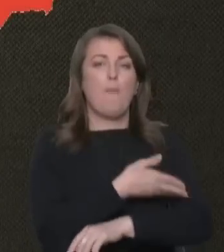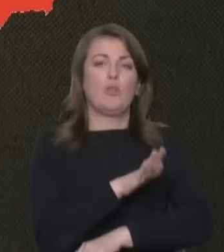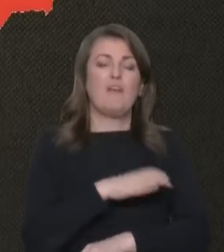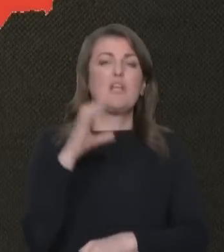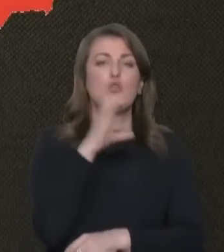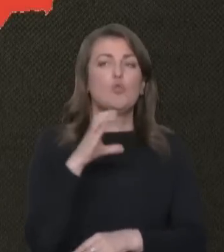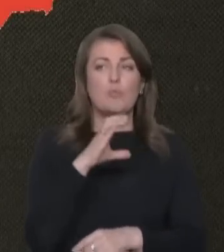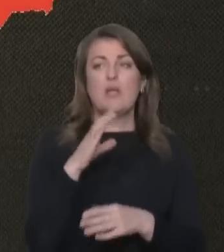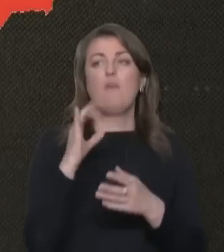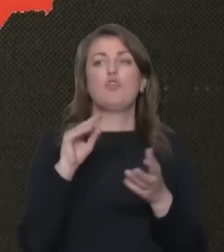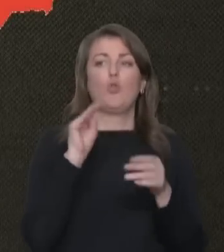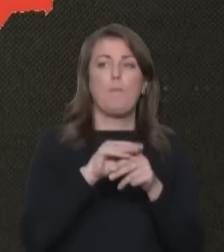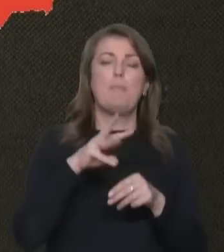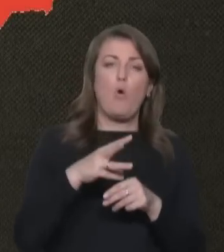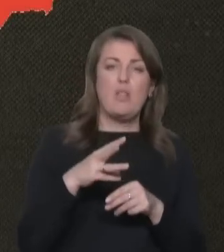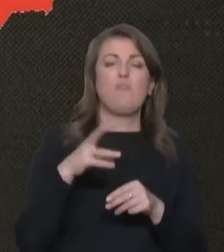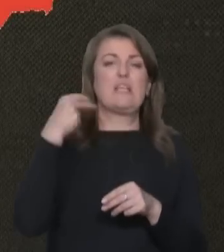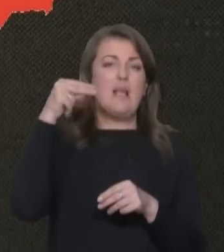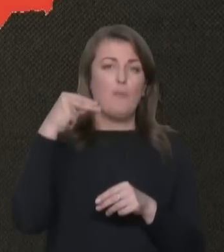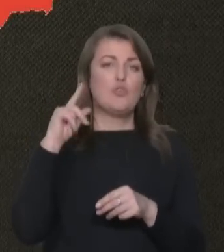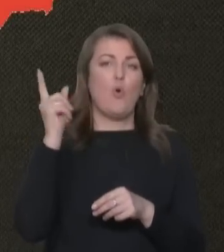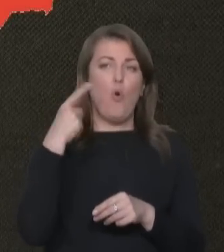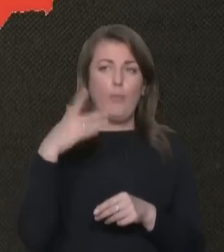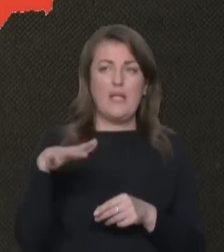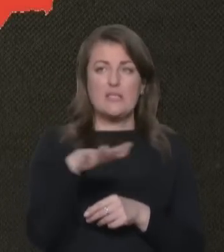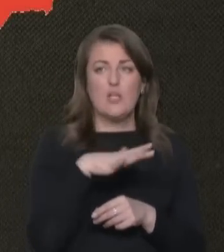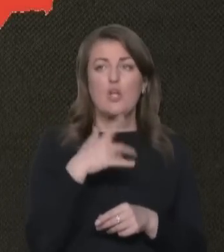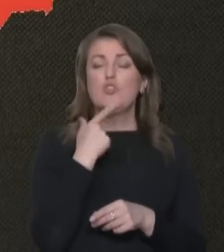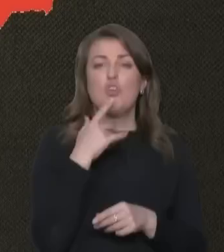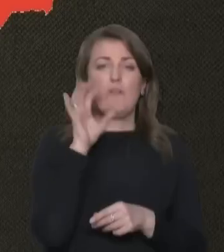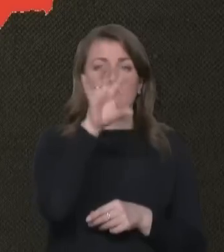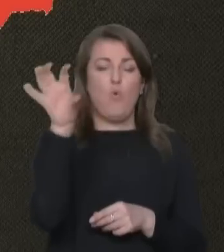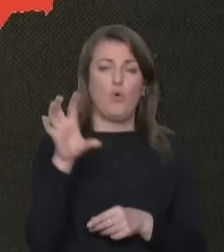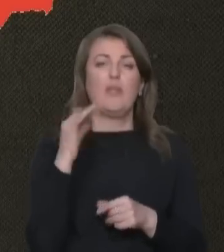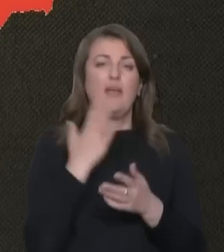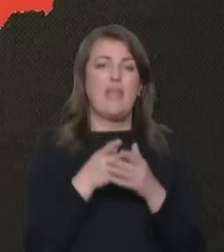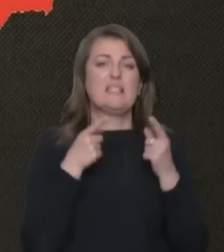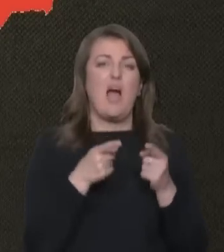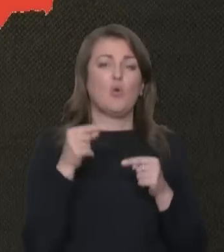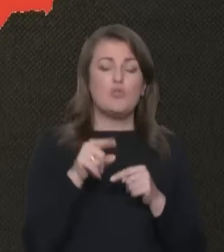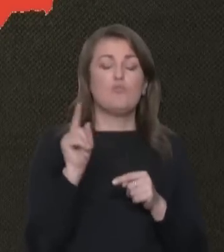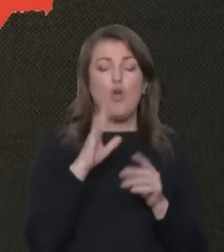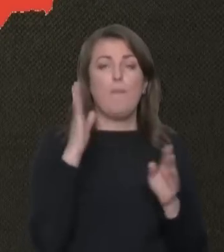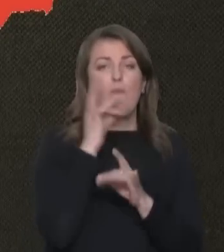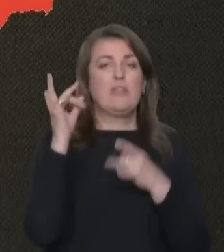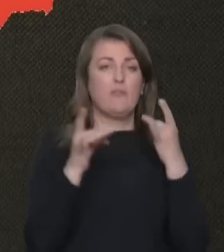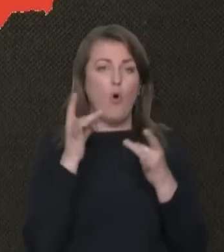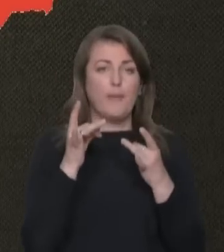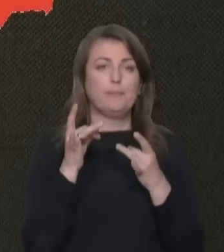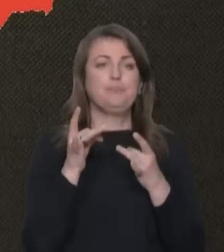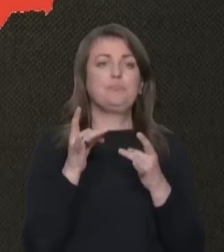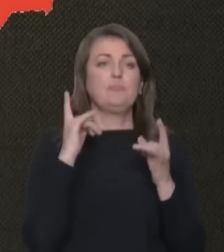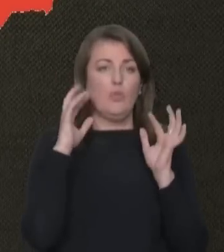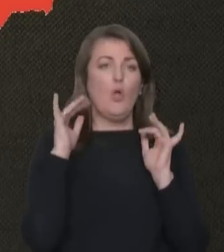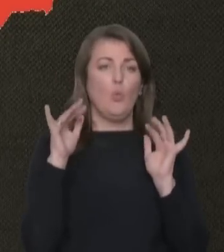Сумська, вже і Миколаївська, Запорізька області. Червоні, є загроза, тому що повітряна тривога